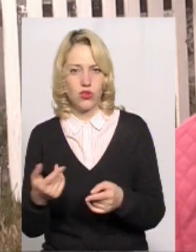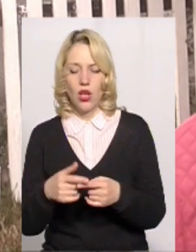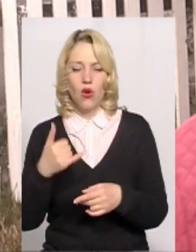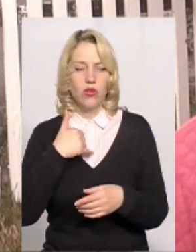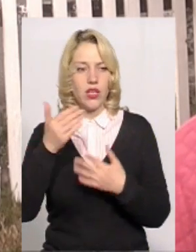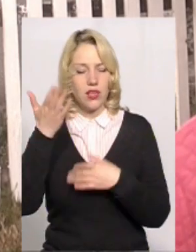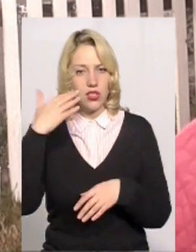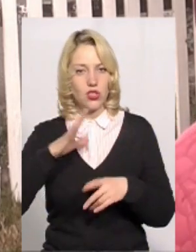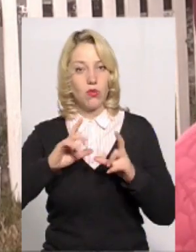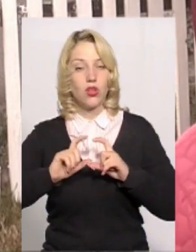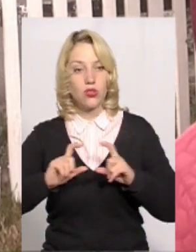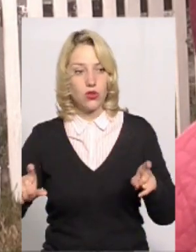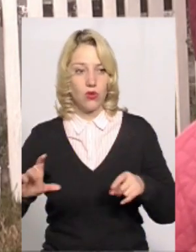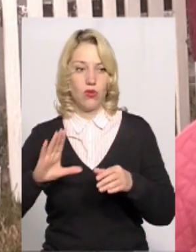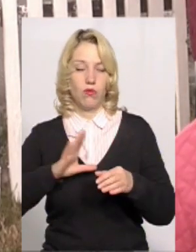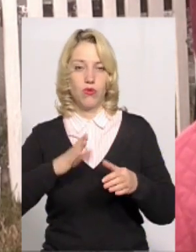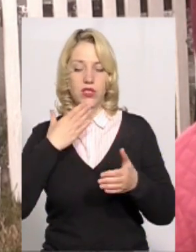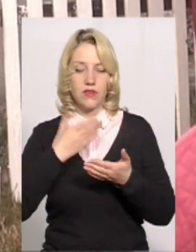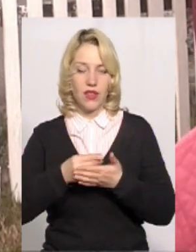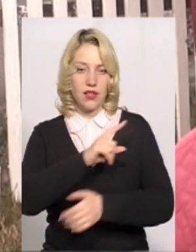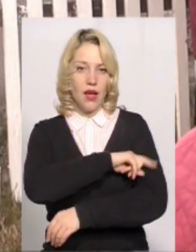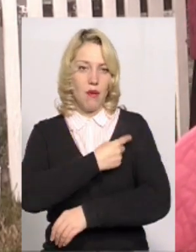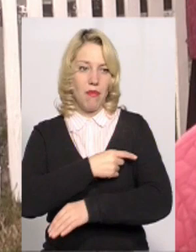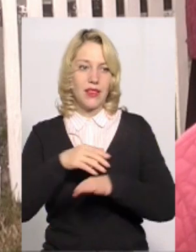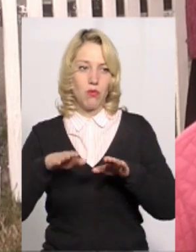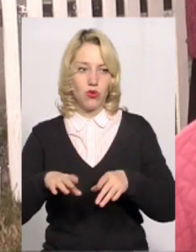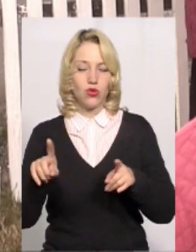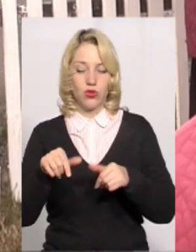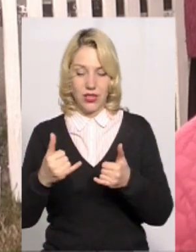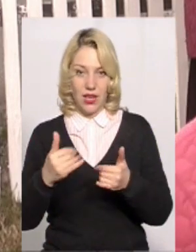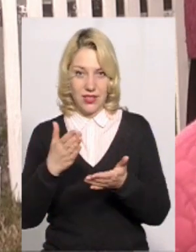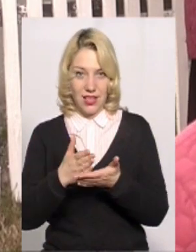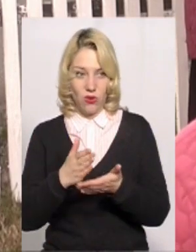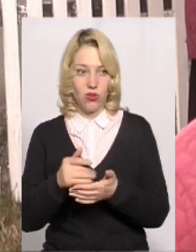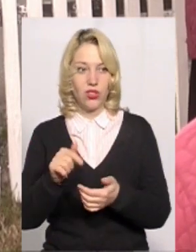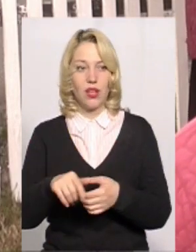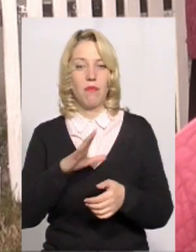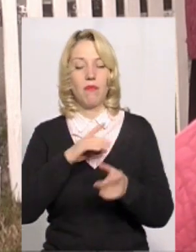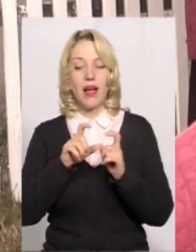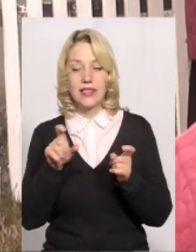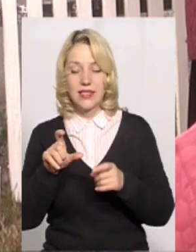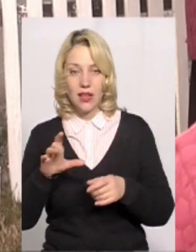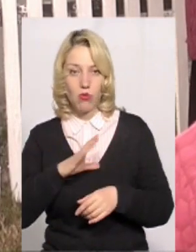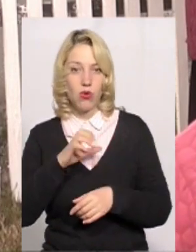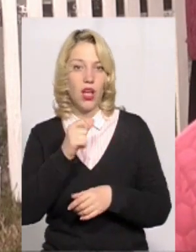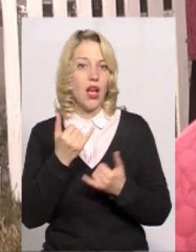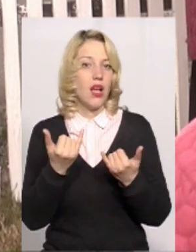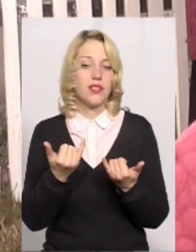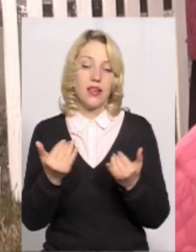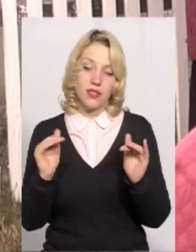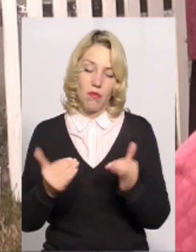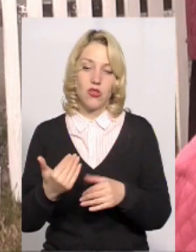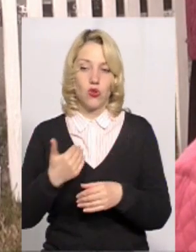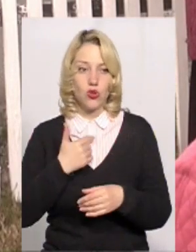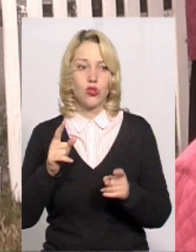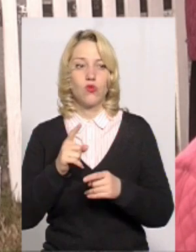була школа, був свій медпункт, оцей, що ви тут в ньому, магазини. Ну, а зараз менше, хочемо,